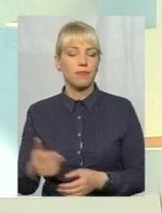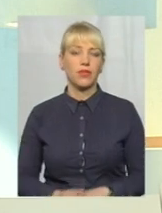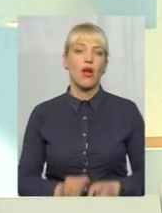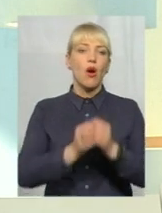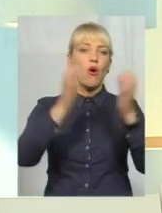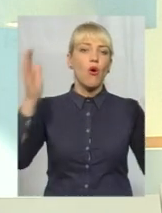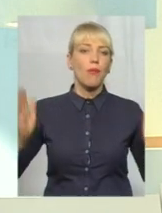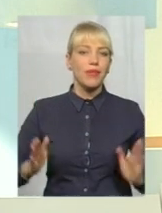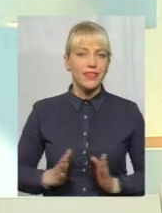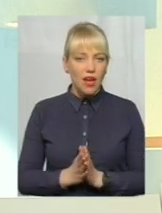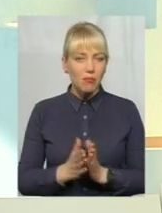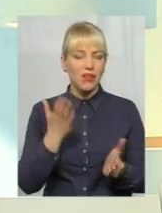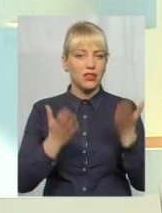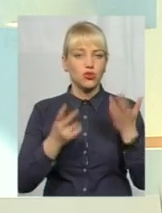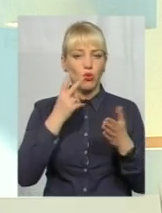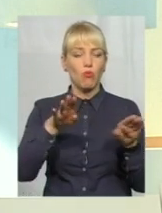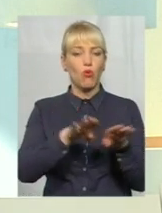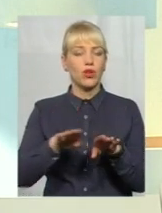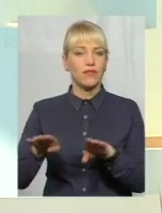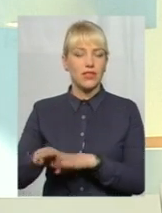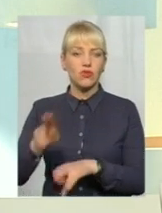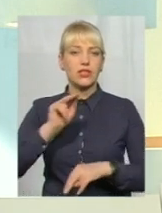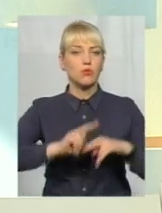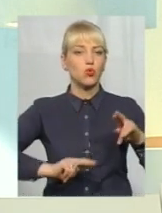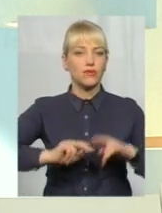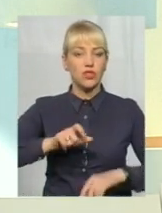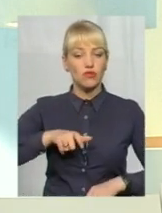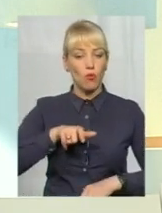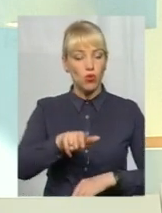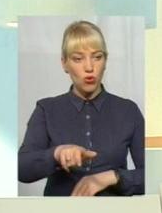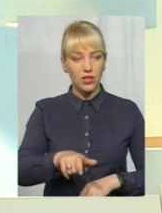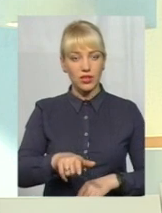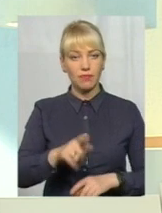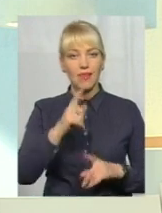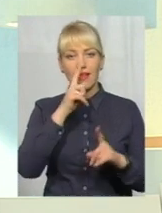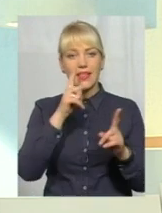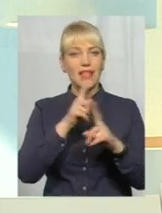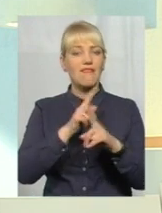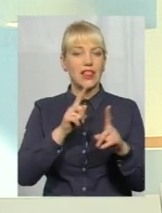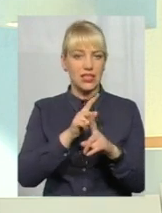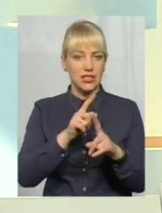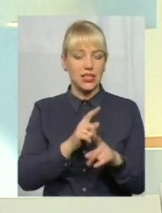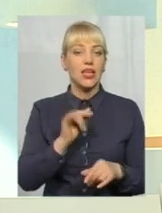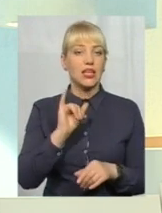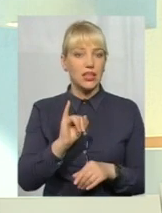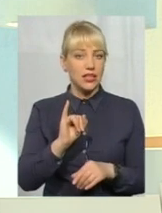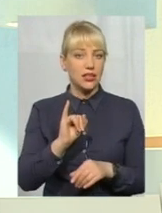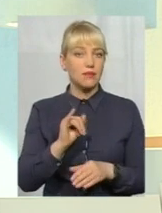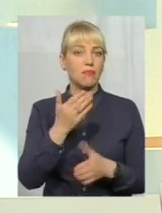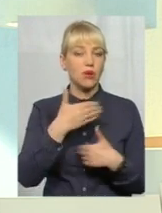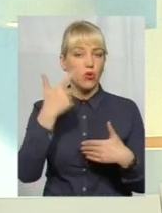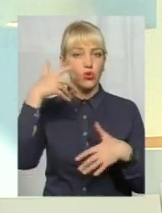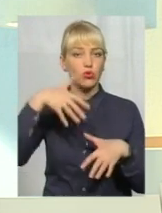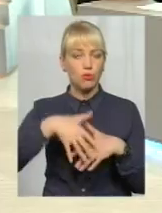насправді, якщо порівнювати з будівництвом доріг, не такі вже й великі. І ми